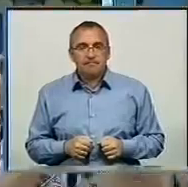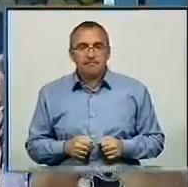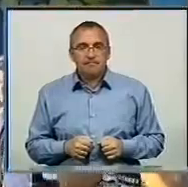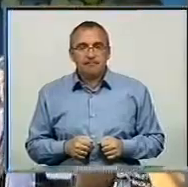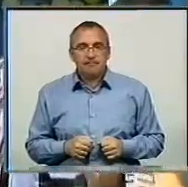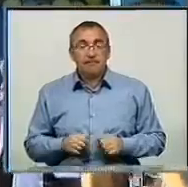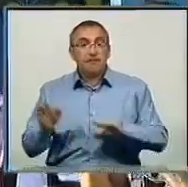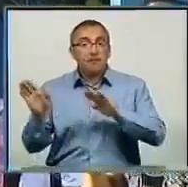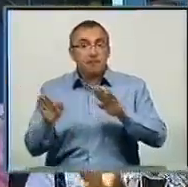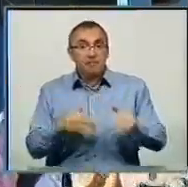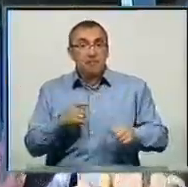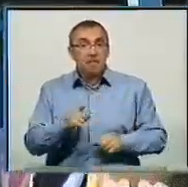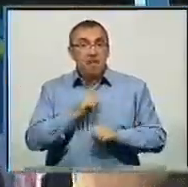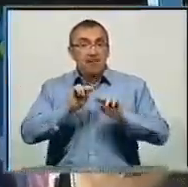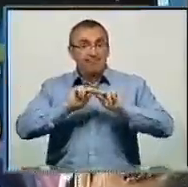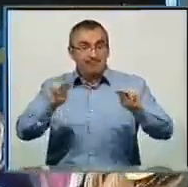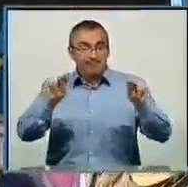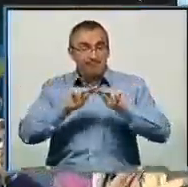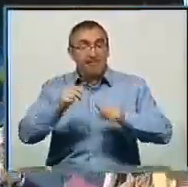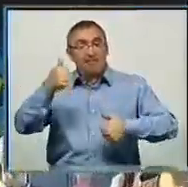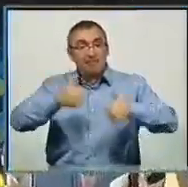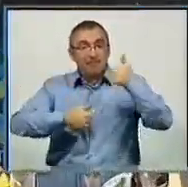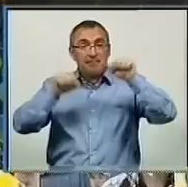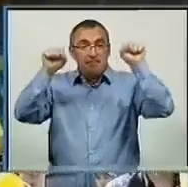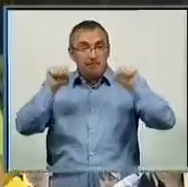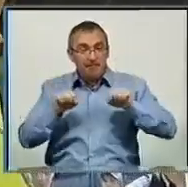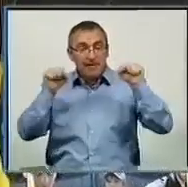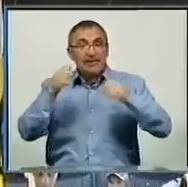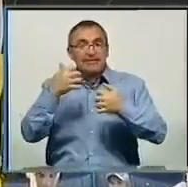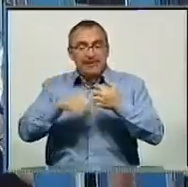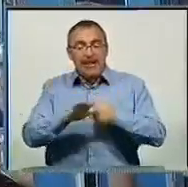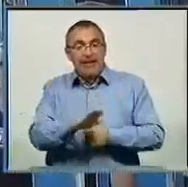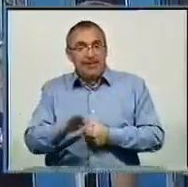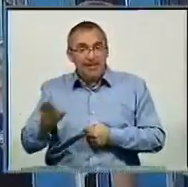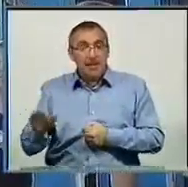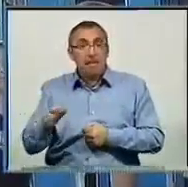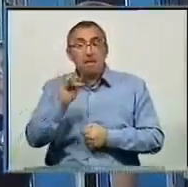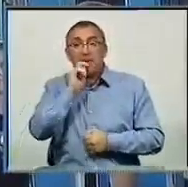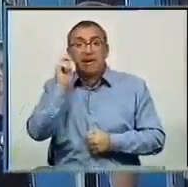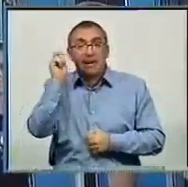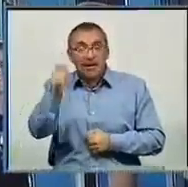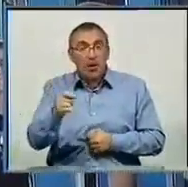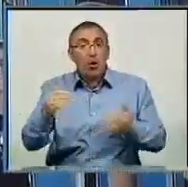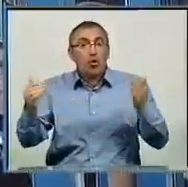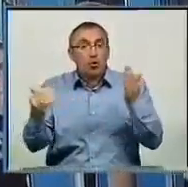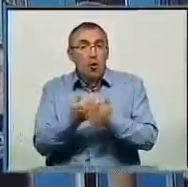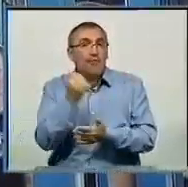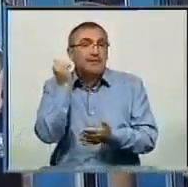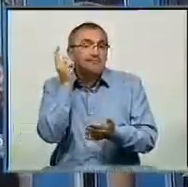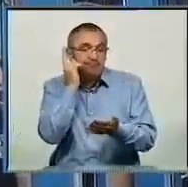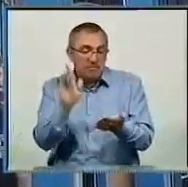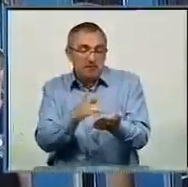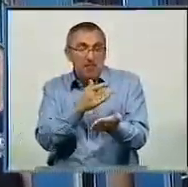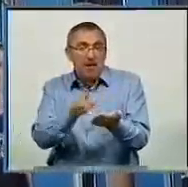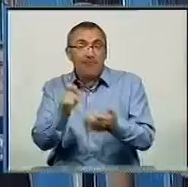Після такого майстер-класу розпочались змагання з підтягування серед дітей. Головним призом конкурсу став новенький смартфон. Його